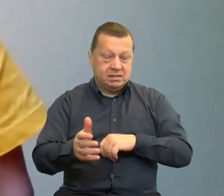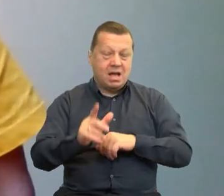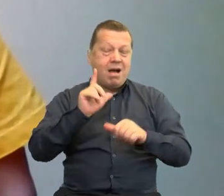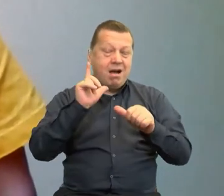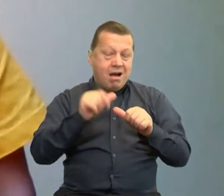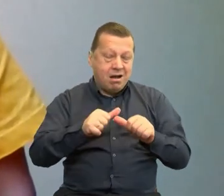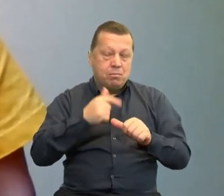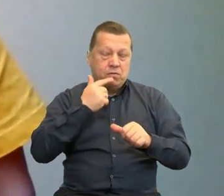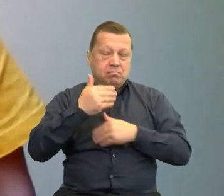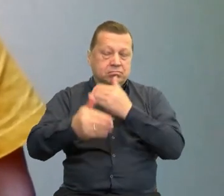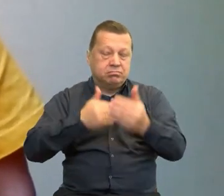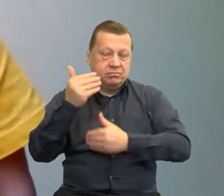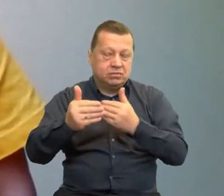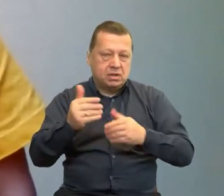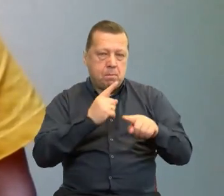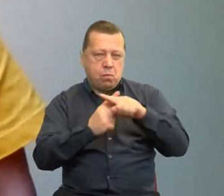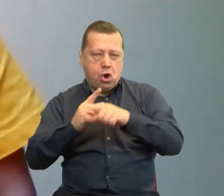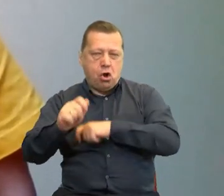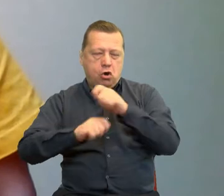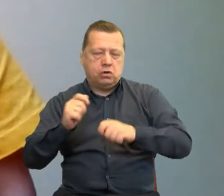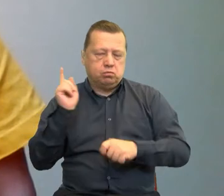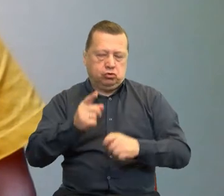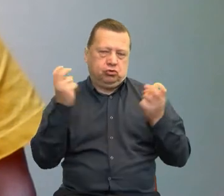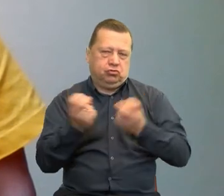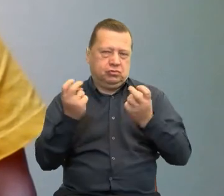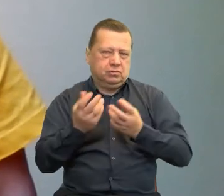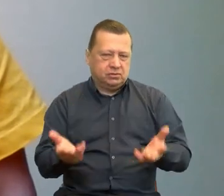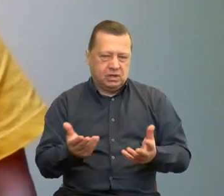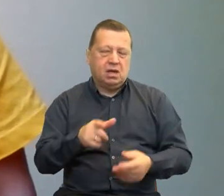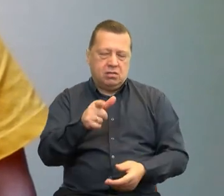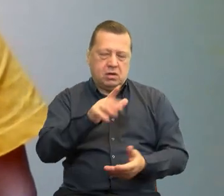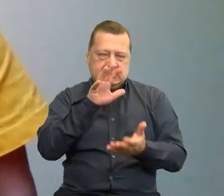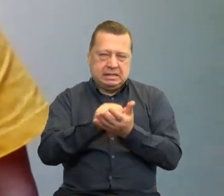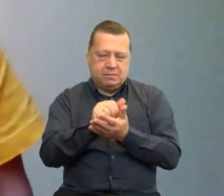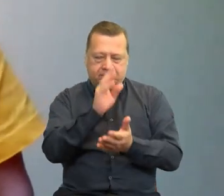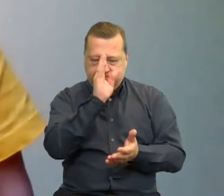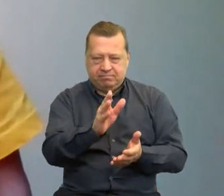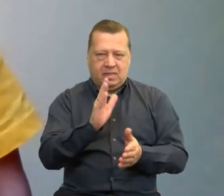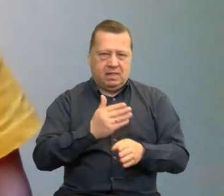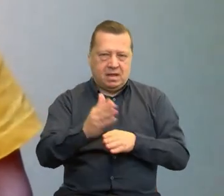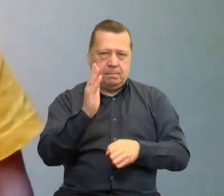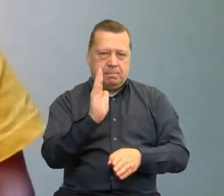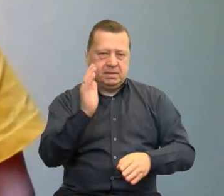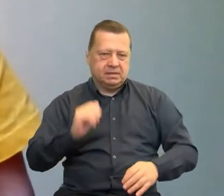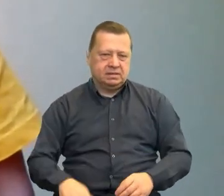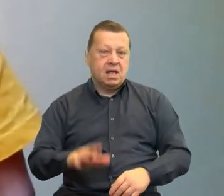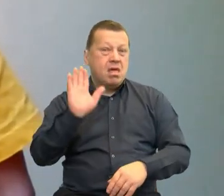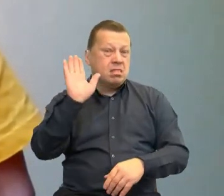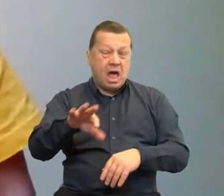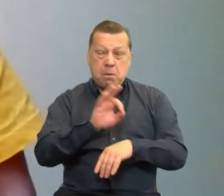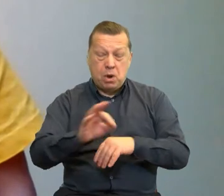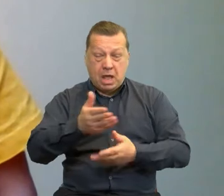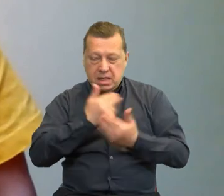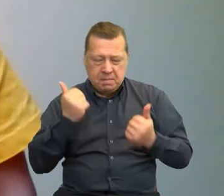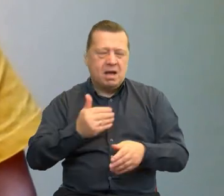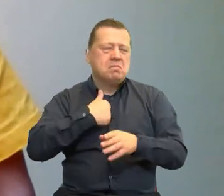poszukiwaniem pozytywnych rozwiązań. będziemy się tym zajmować. Pewnie nawet jakby nie było projektu, to i tak się tym będziemy